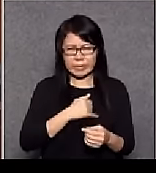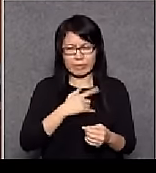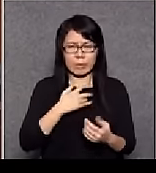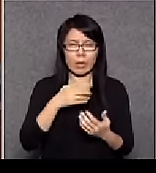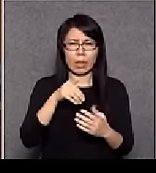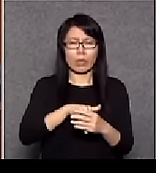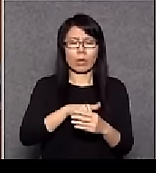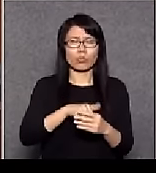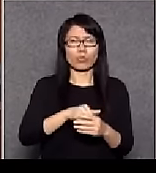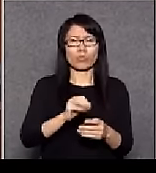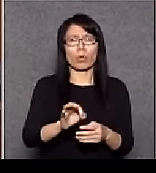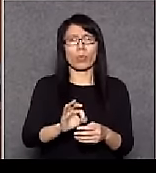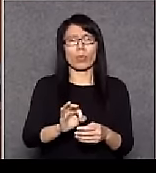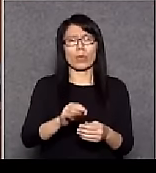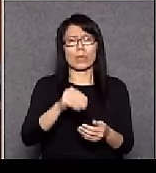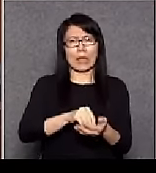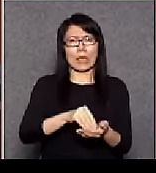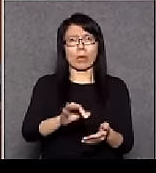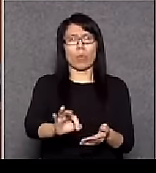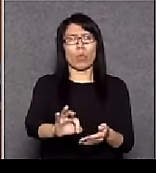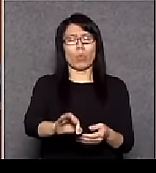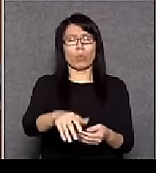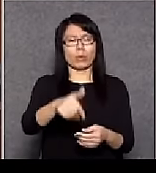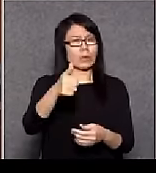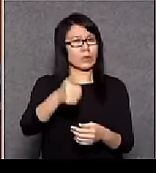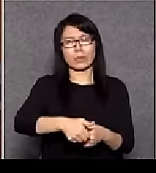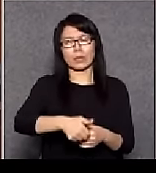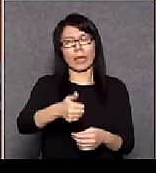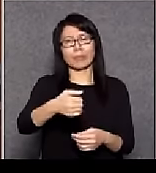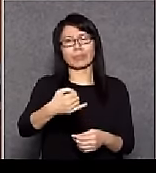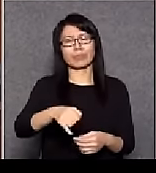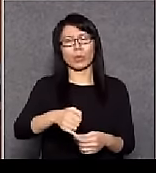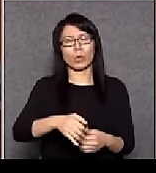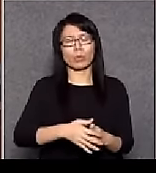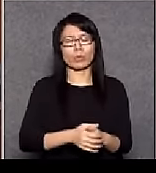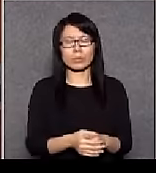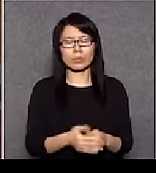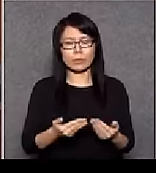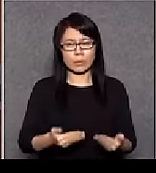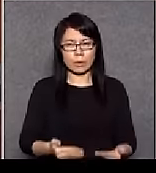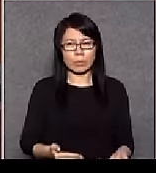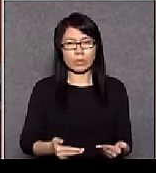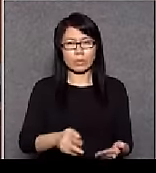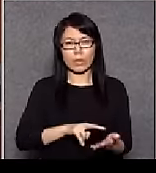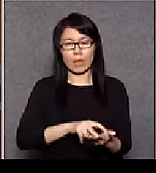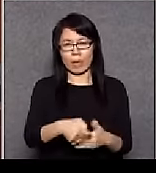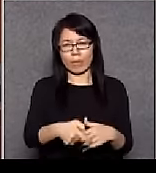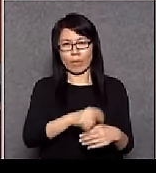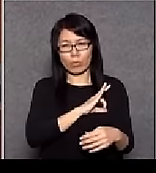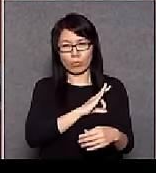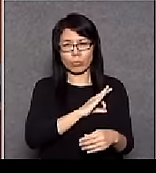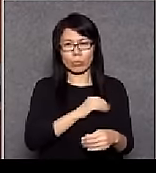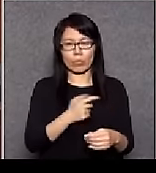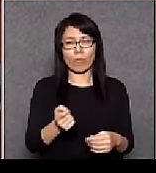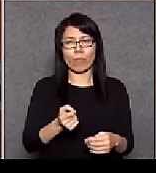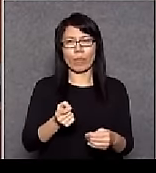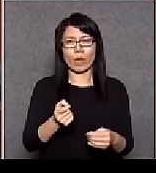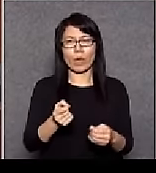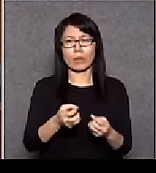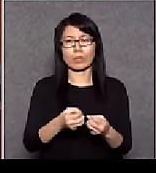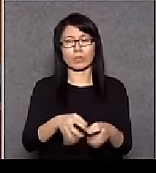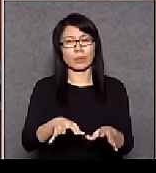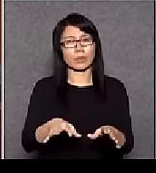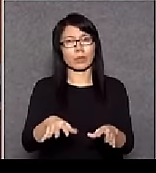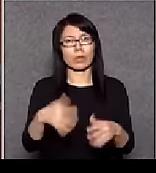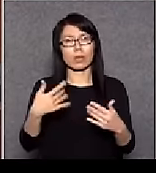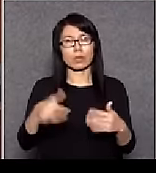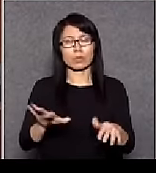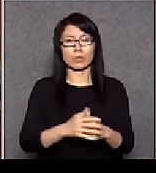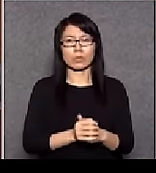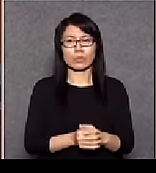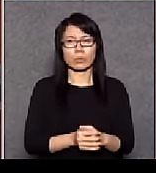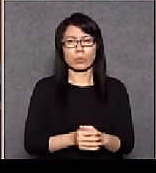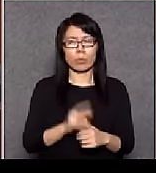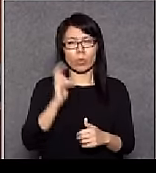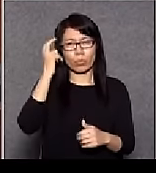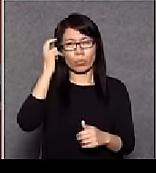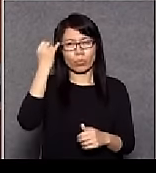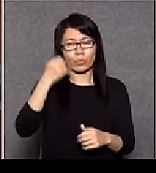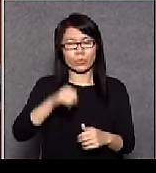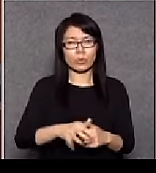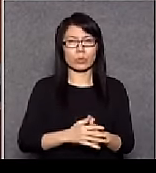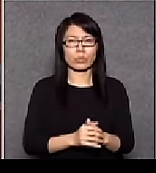所以即是封界的議會我發股中人散的其實我猜不到